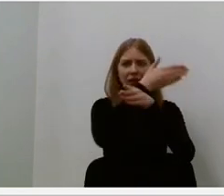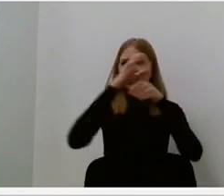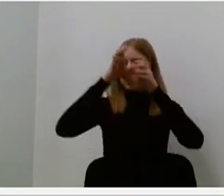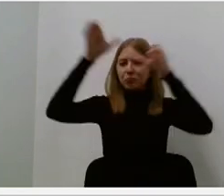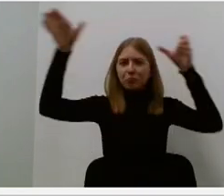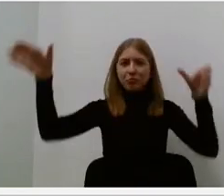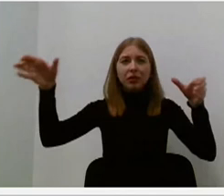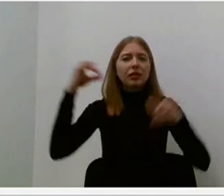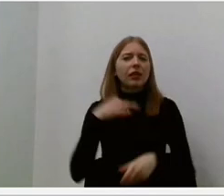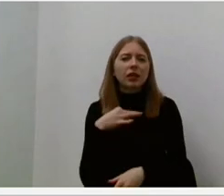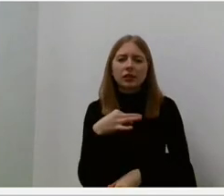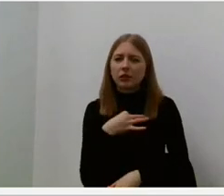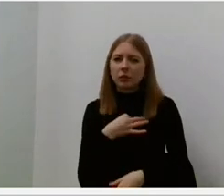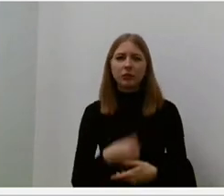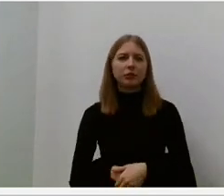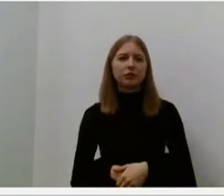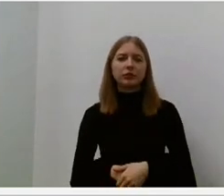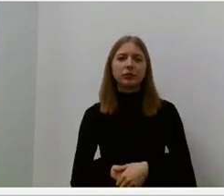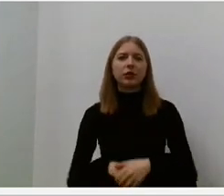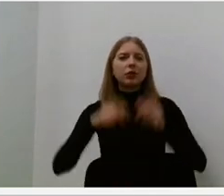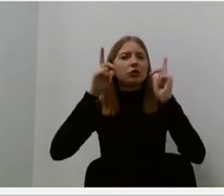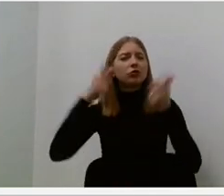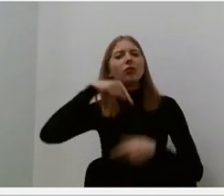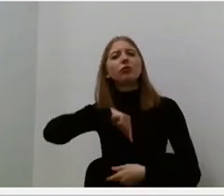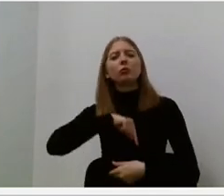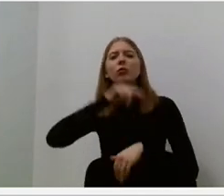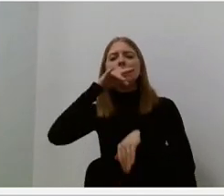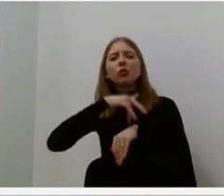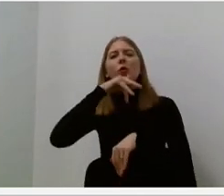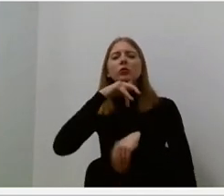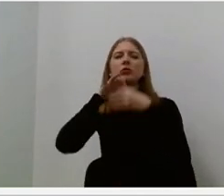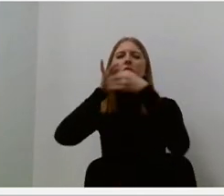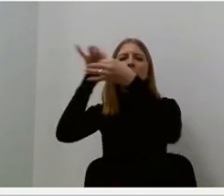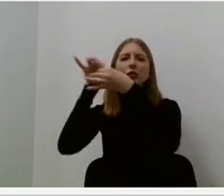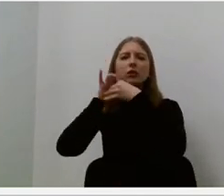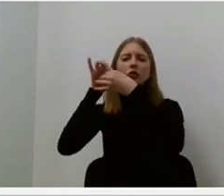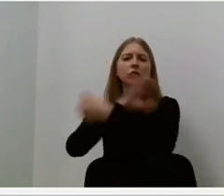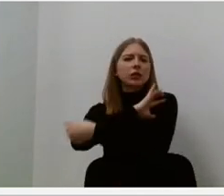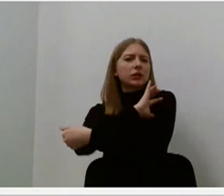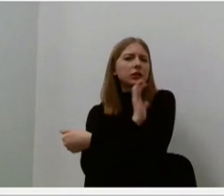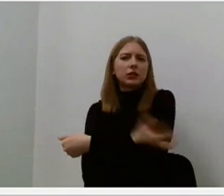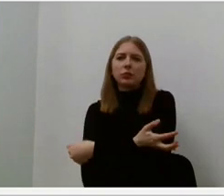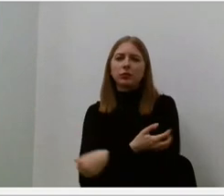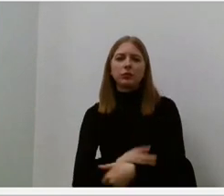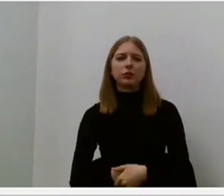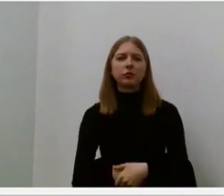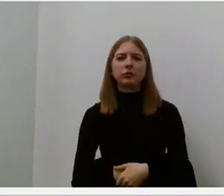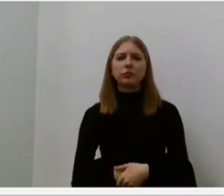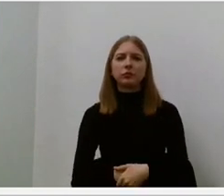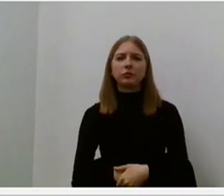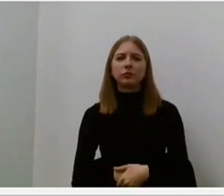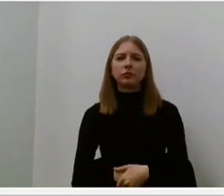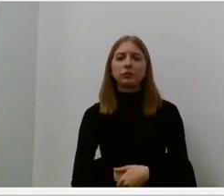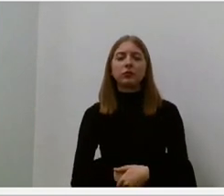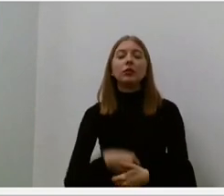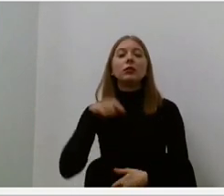Stiprus dvasiniai saitai dėl fizinio nuotolio gyje ne medžiagiškus pavidalus, dėl ypatingų iš gyvenimo,